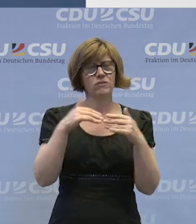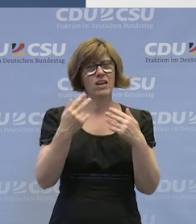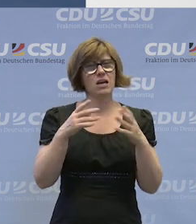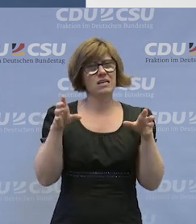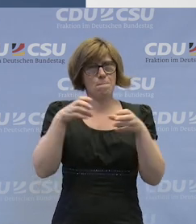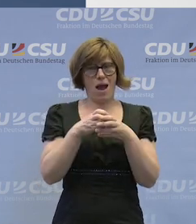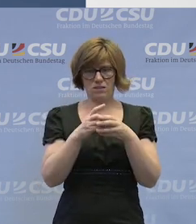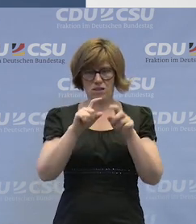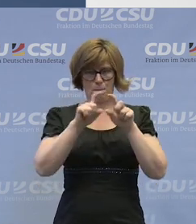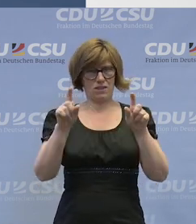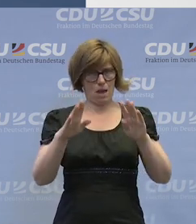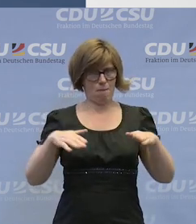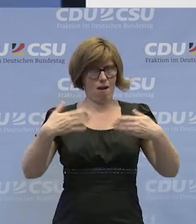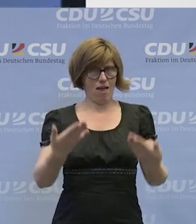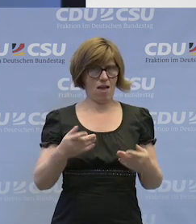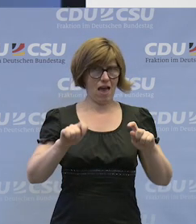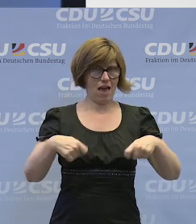gemeinsames Ganzes rauskommt.